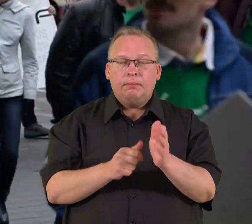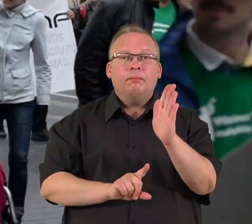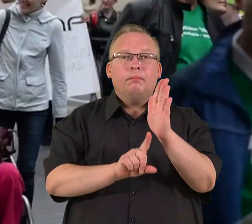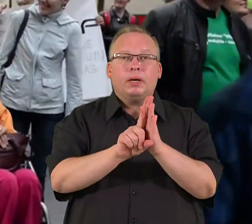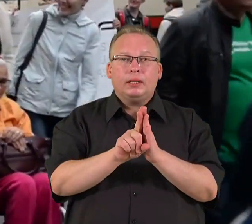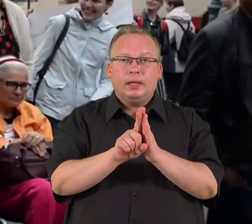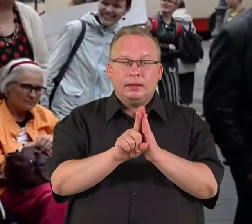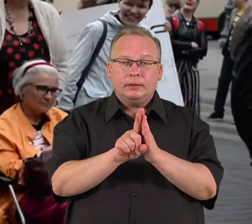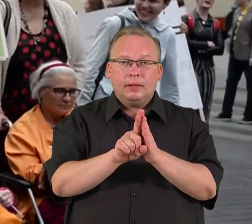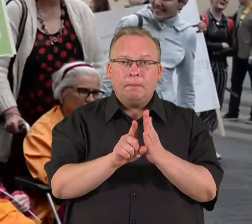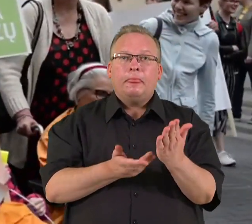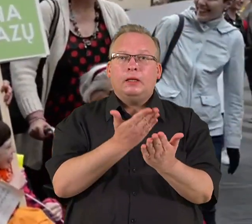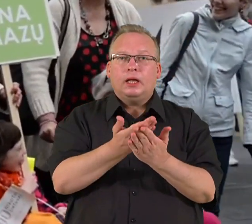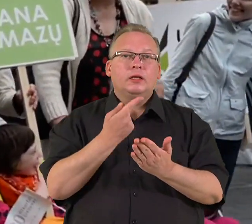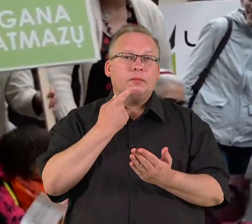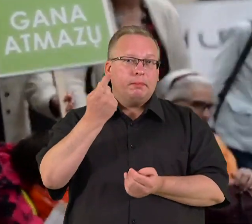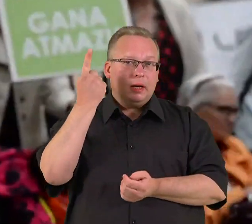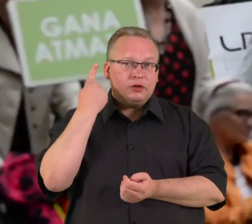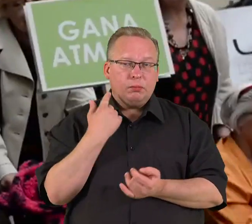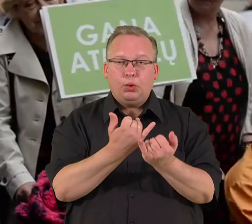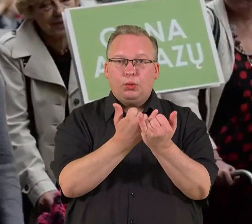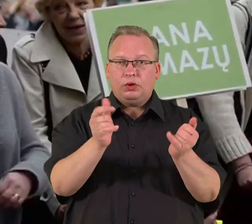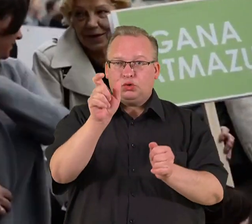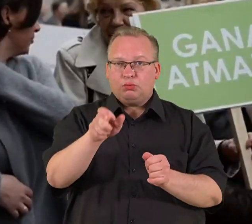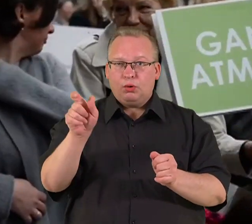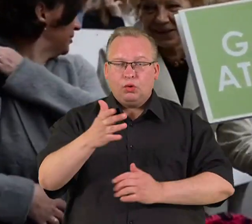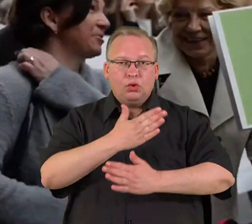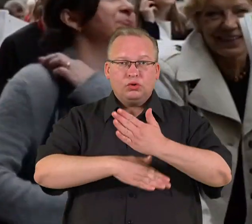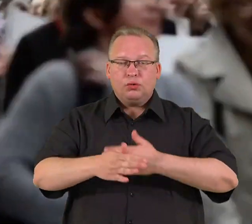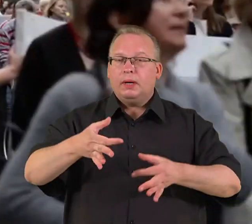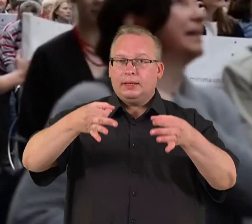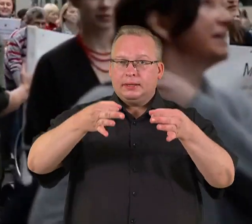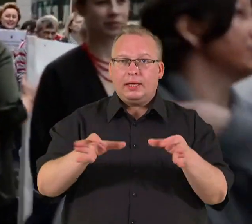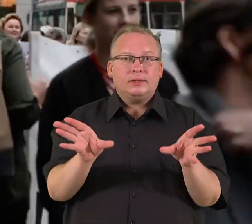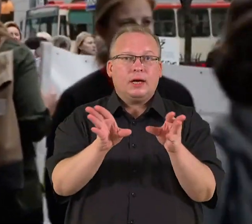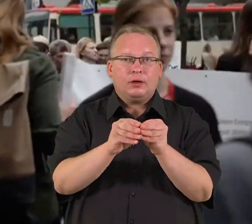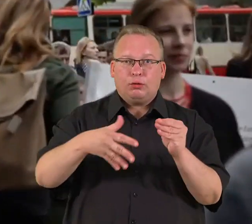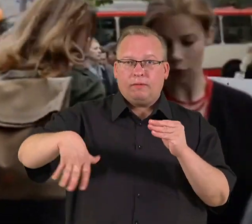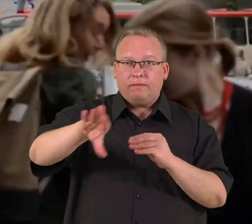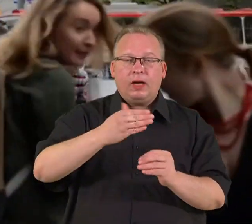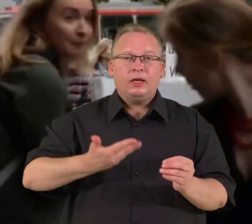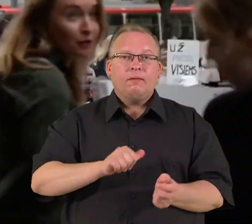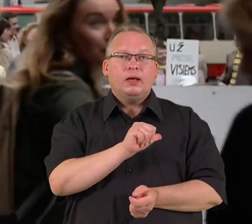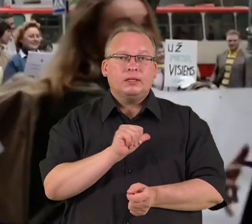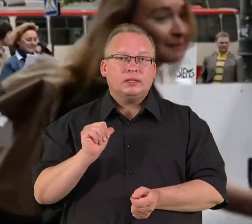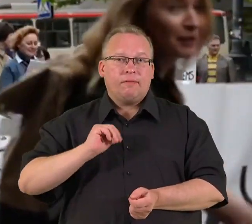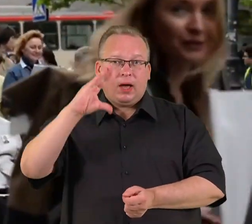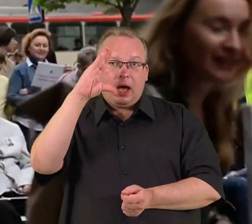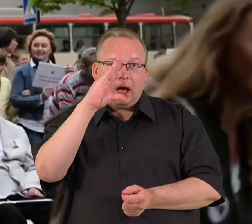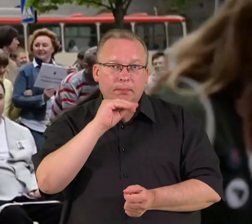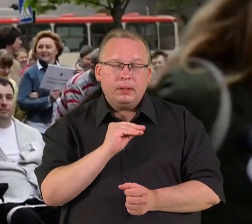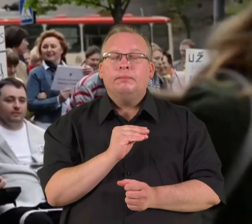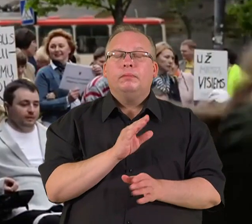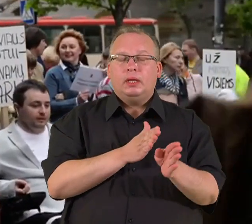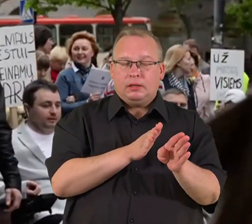pradėta teikti prieš metus. Tuos siekiama užtikrinti žmonių su negale teisę, kartu su visais gyventi savarankiškai ir veikti